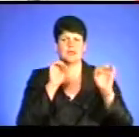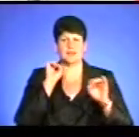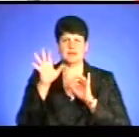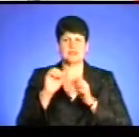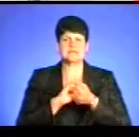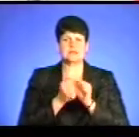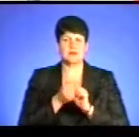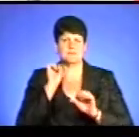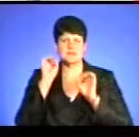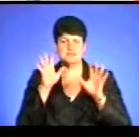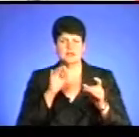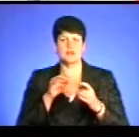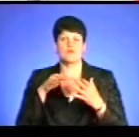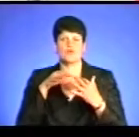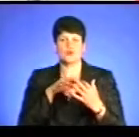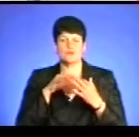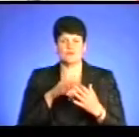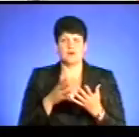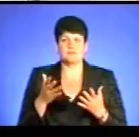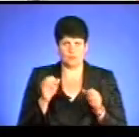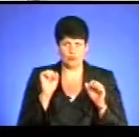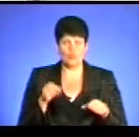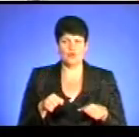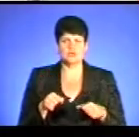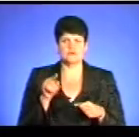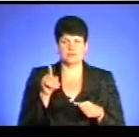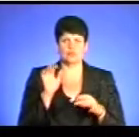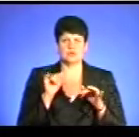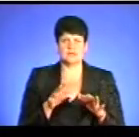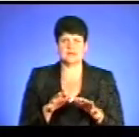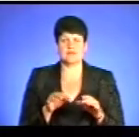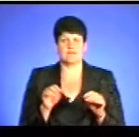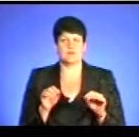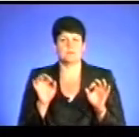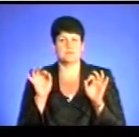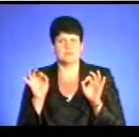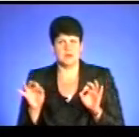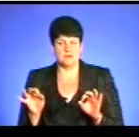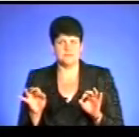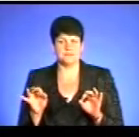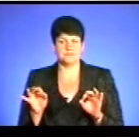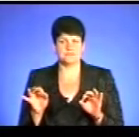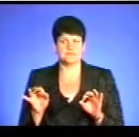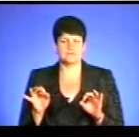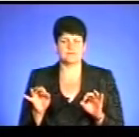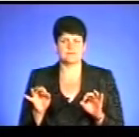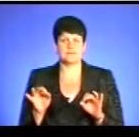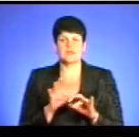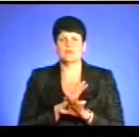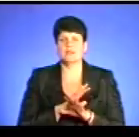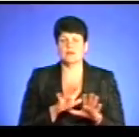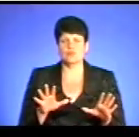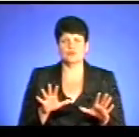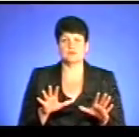закону, воювали зі зброєю проти закону. Можемо сподіватися, що, в принципі, ви будете діяти хоча б в правовому полі, що не буде